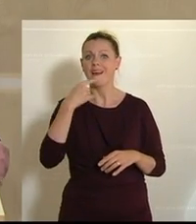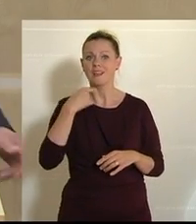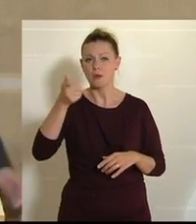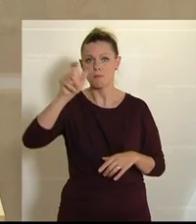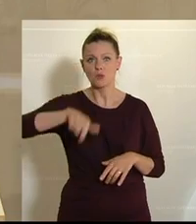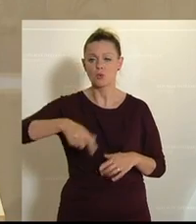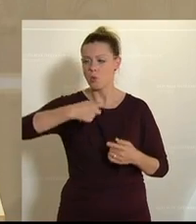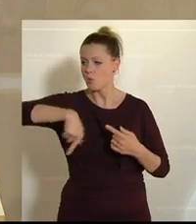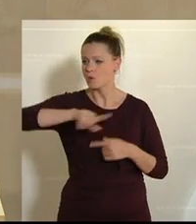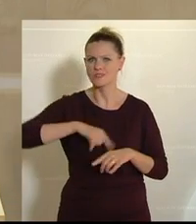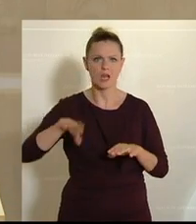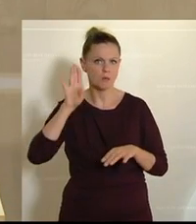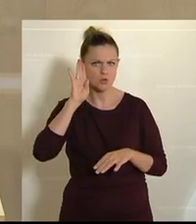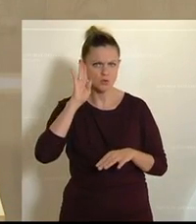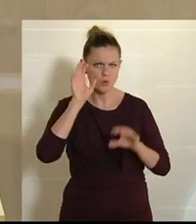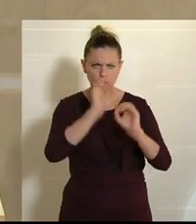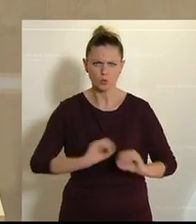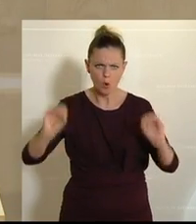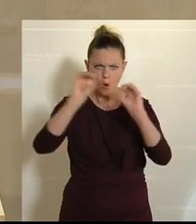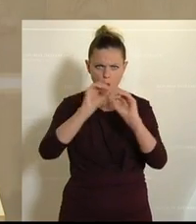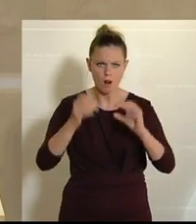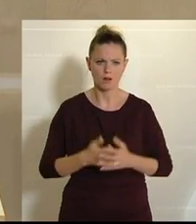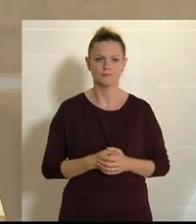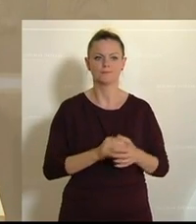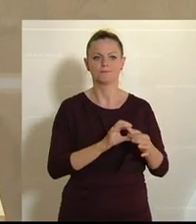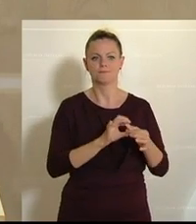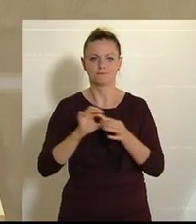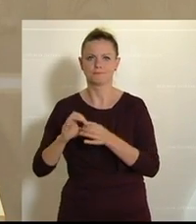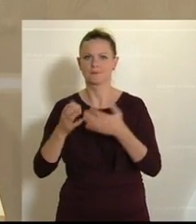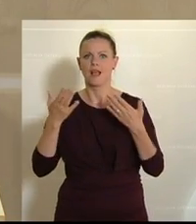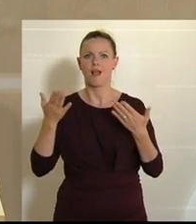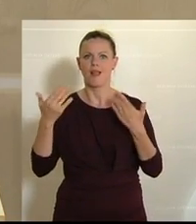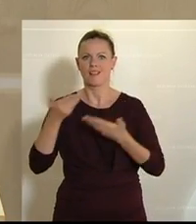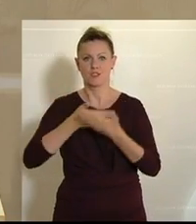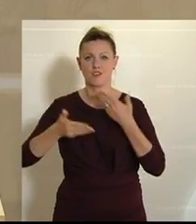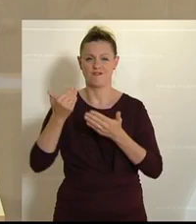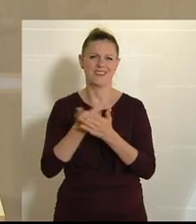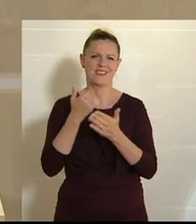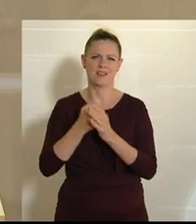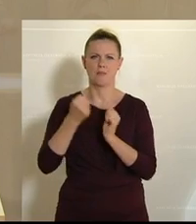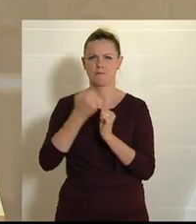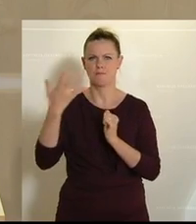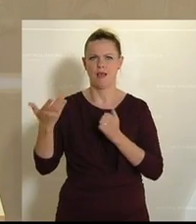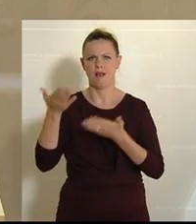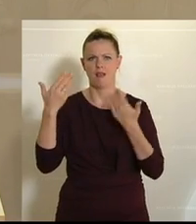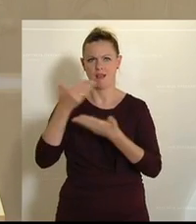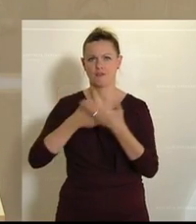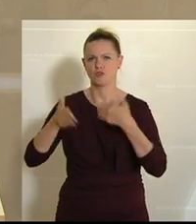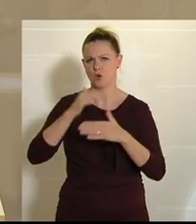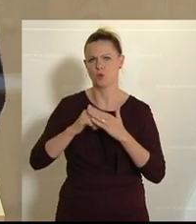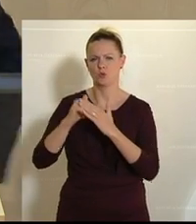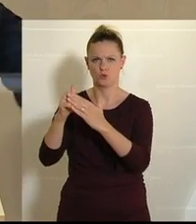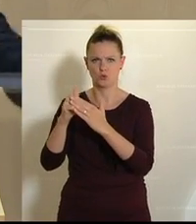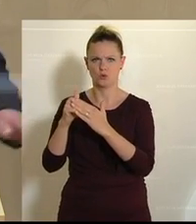bedauern wir unglaublich. Zur Landwirtschaft. Ich bin ein Vertreter der Berg-Landwirtschaft, das wissen Sie, und wir unterstützen die Berg-Landwirtschaft,